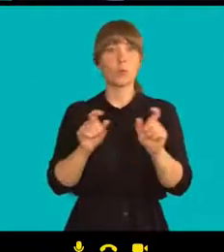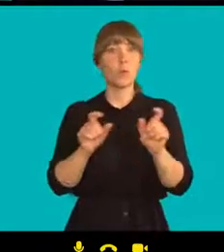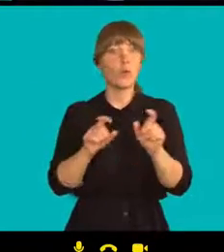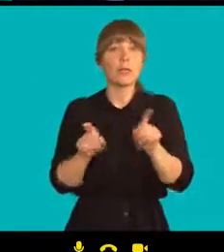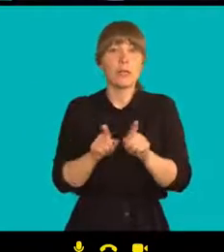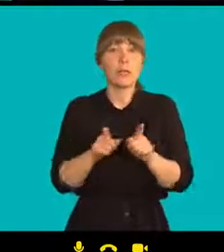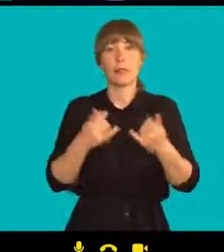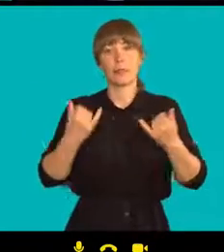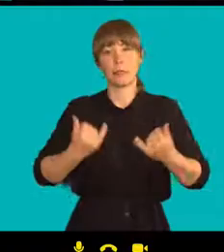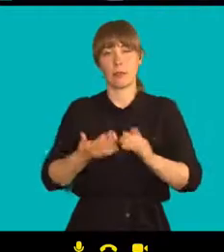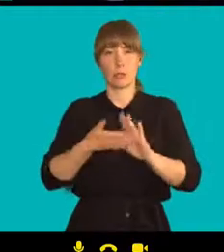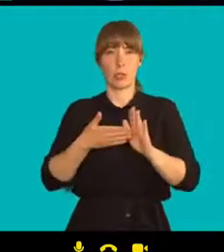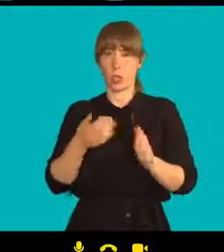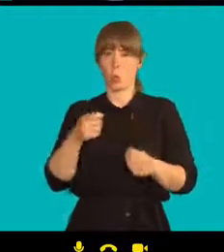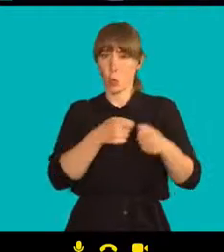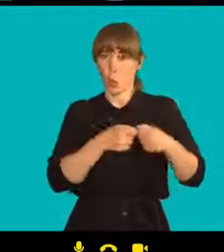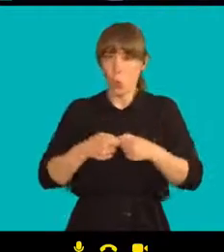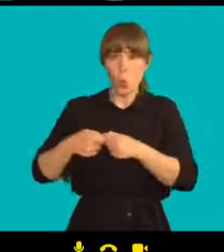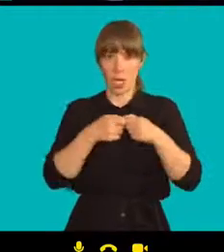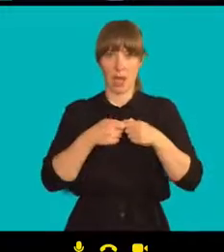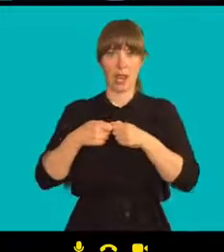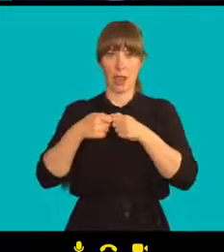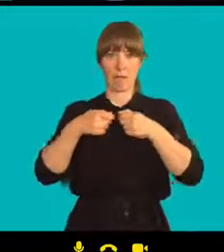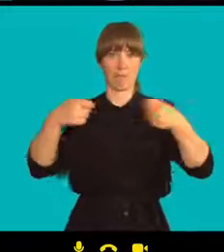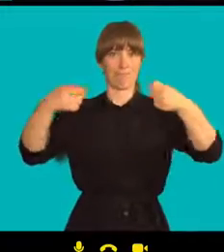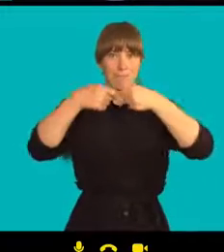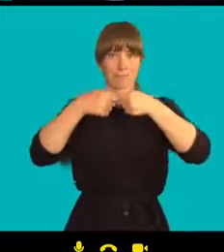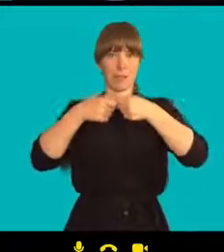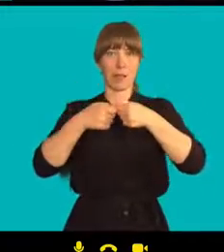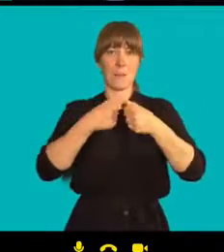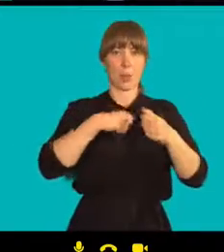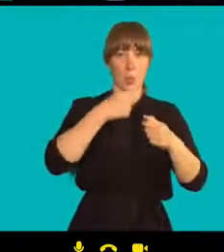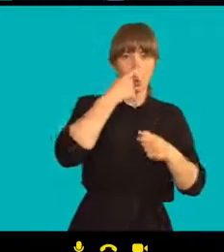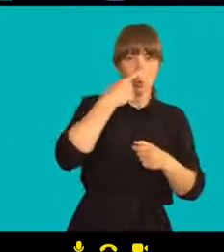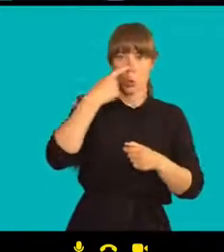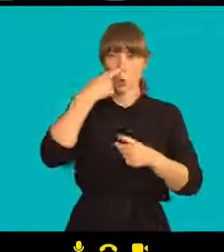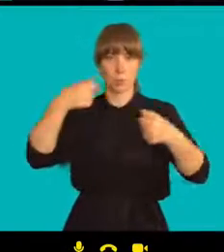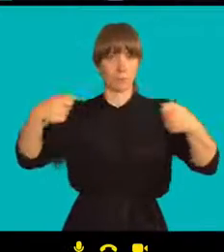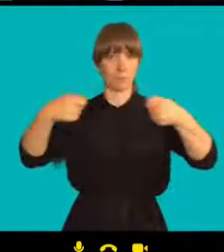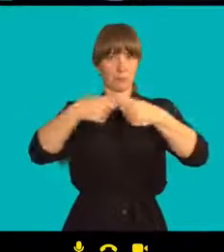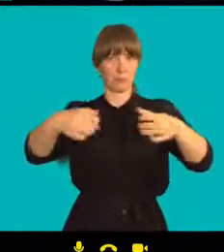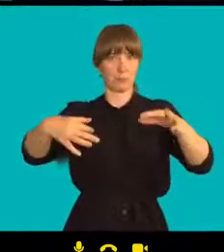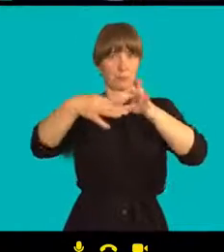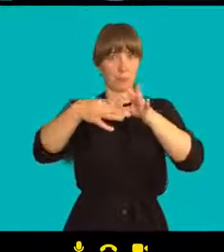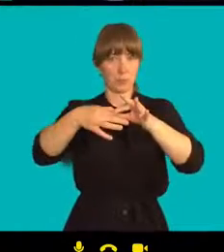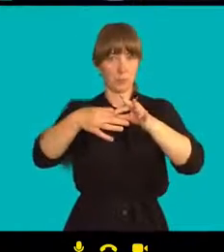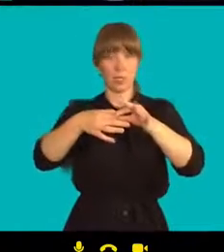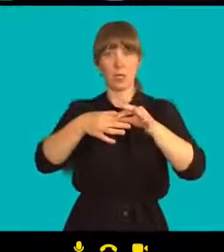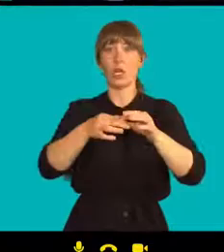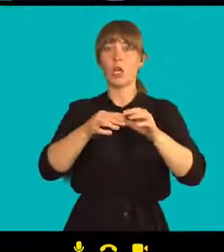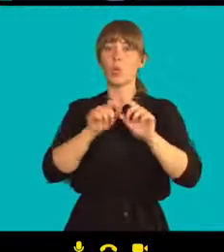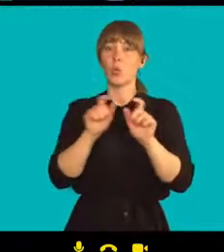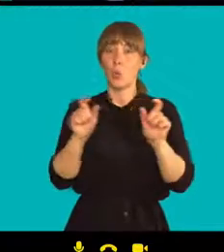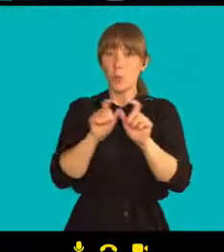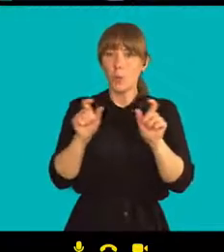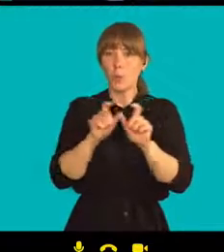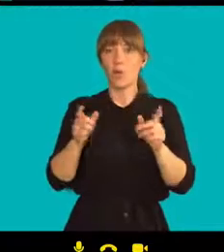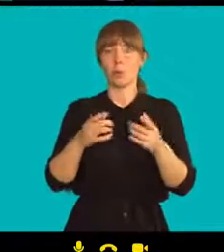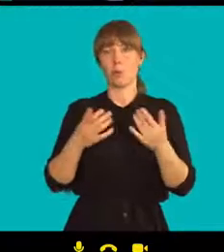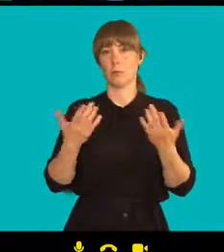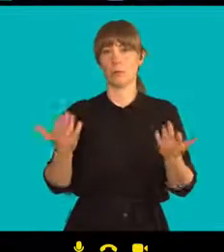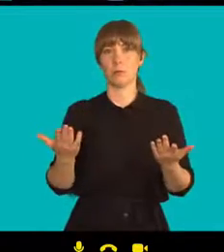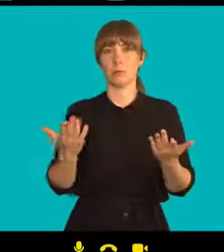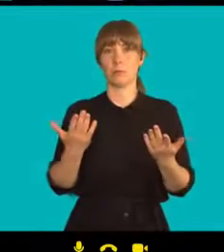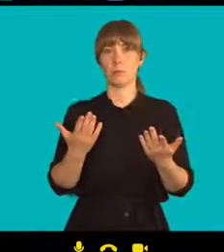Bělorusko-Ruská, která do značené míry vlastně už narušila suverenitu Běloruska jako samostatného státu.